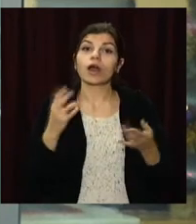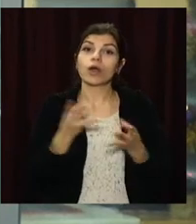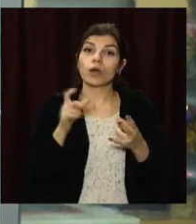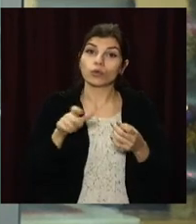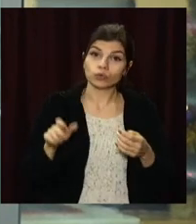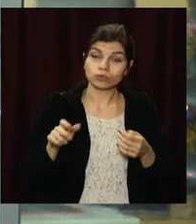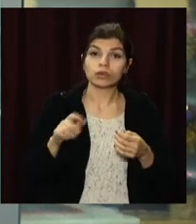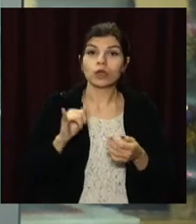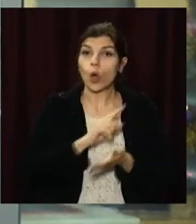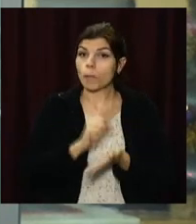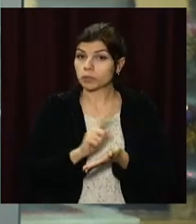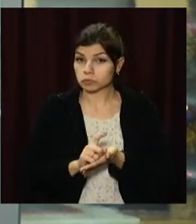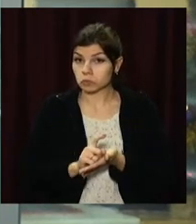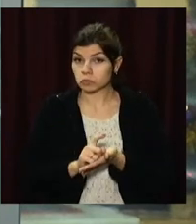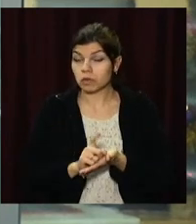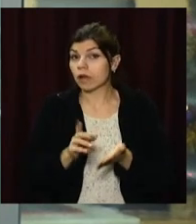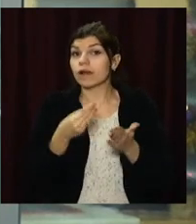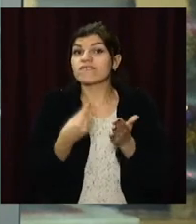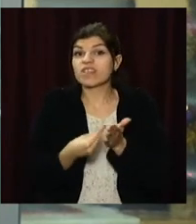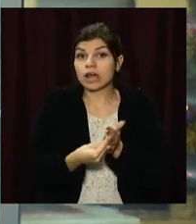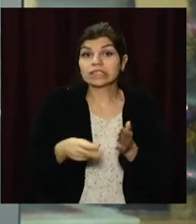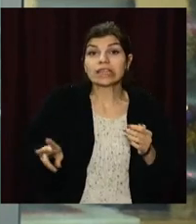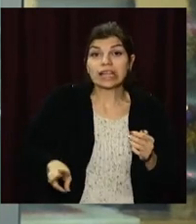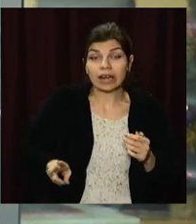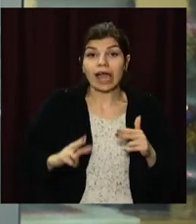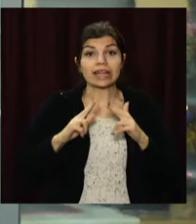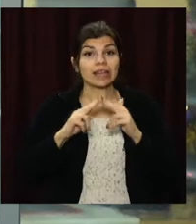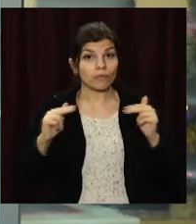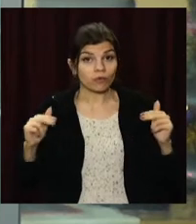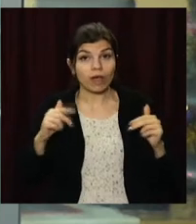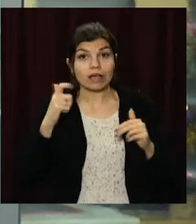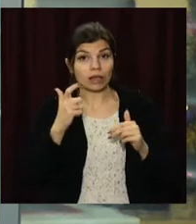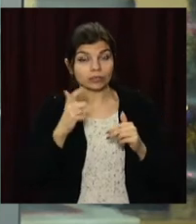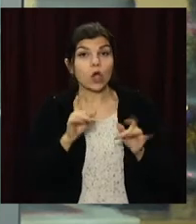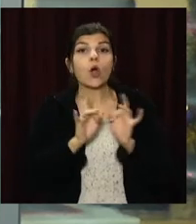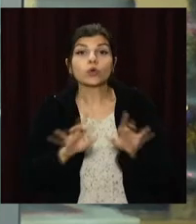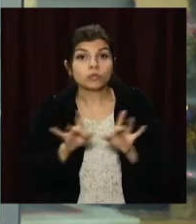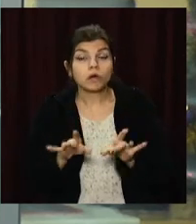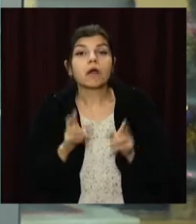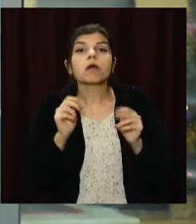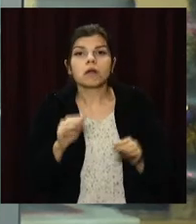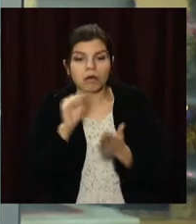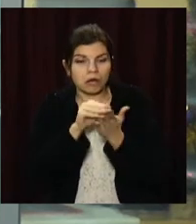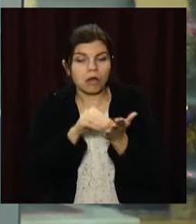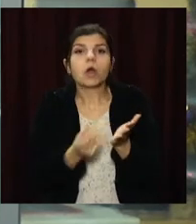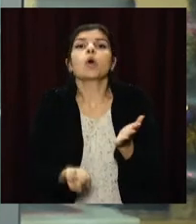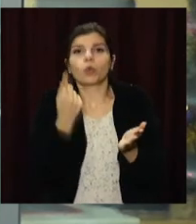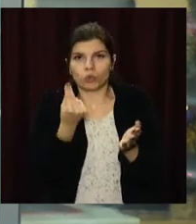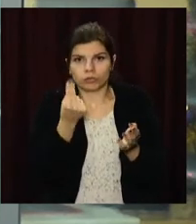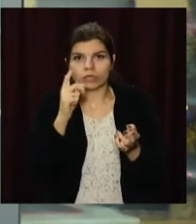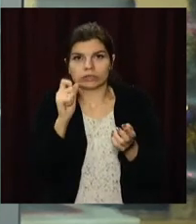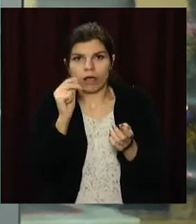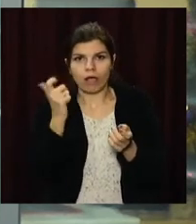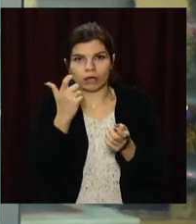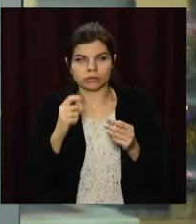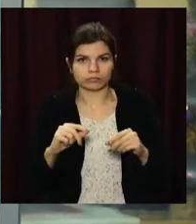зобов'язаннями. Фінансовий директор Дніпропетровськазу розповів, як формується тариф для населення. Каже, 30%